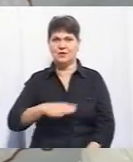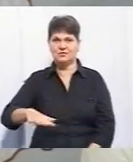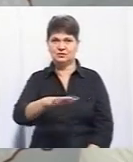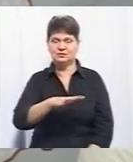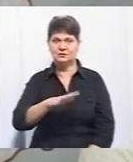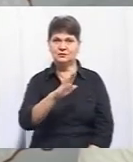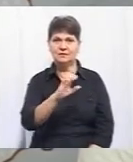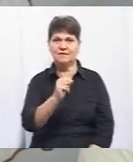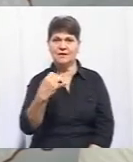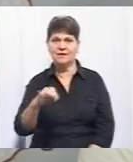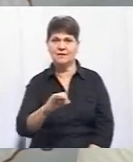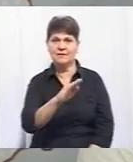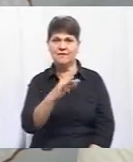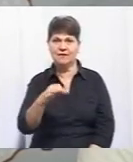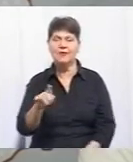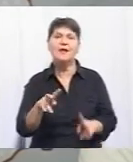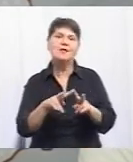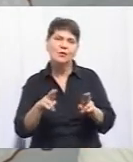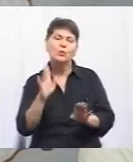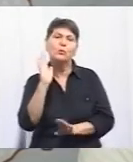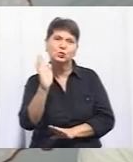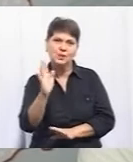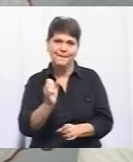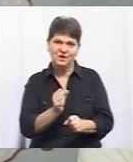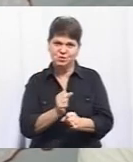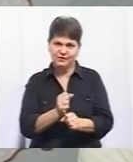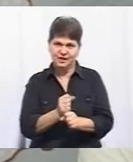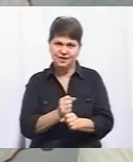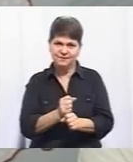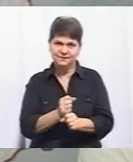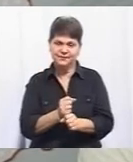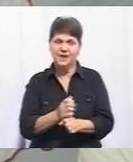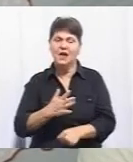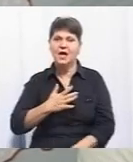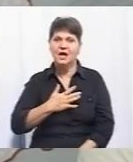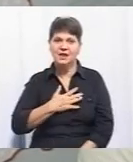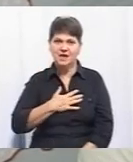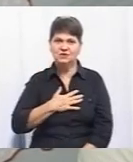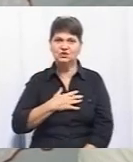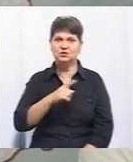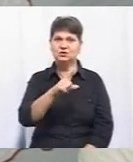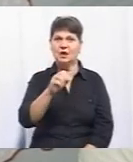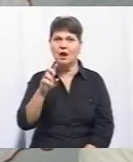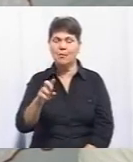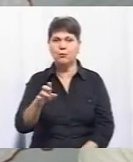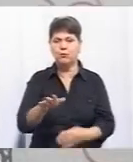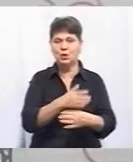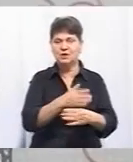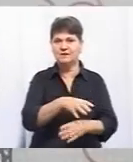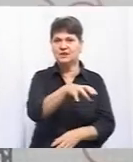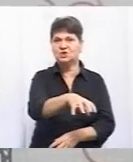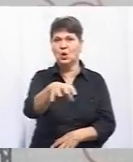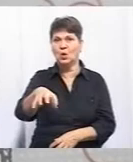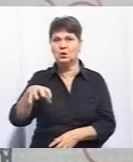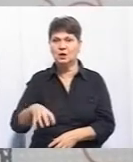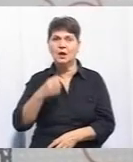-Fi в нас також буде працювати. Наш хаб поділений на зони, зонування.